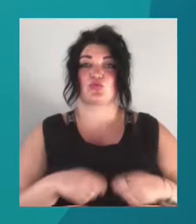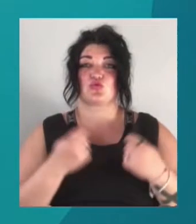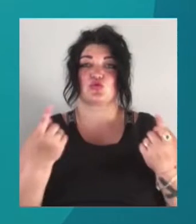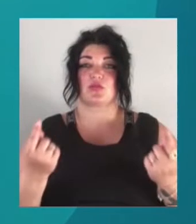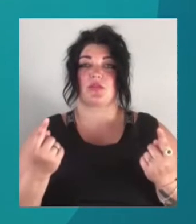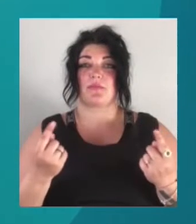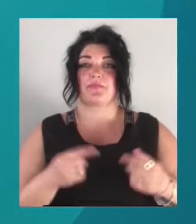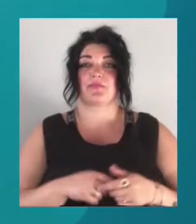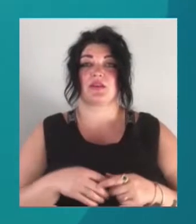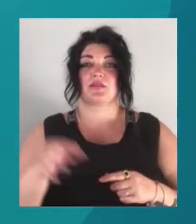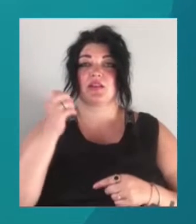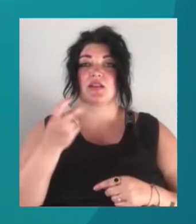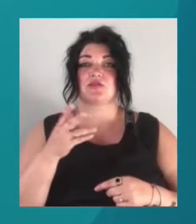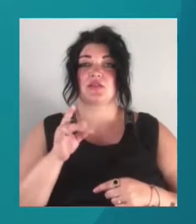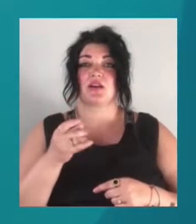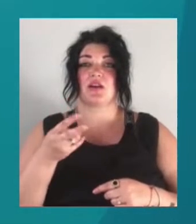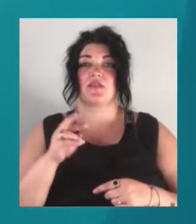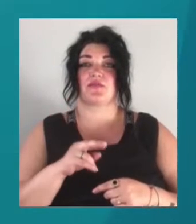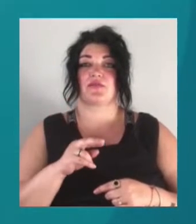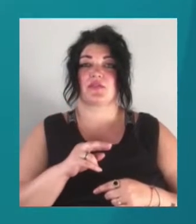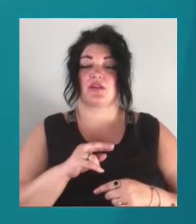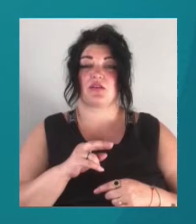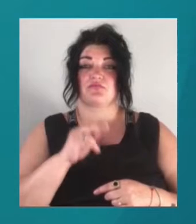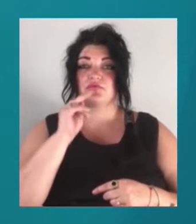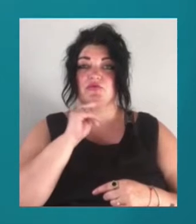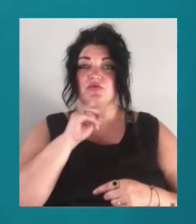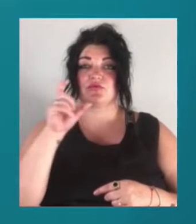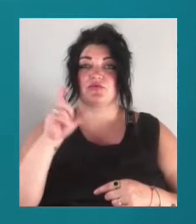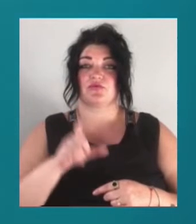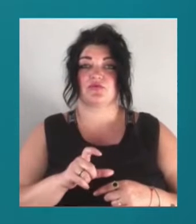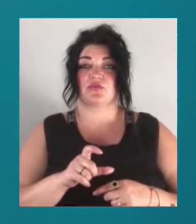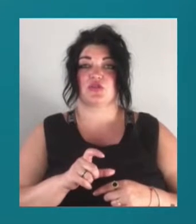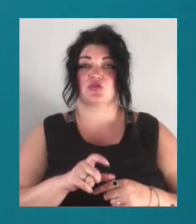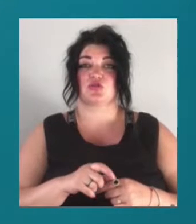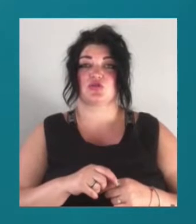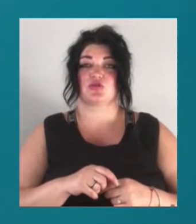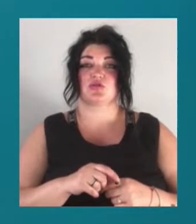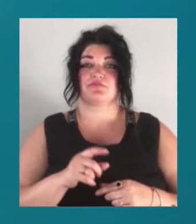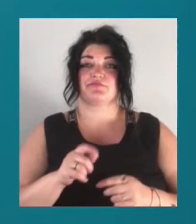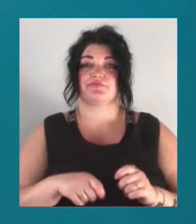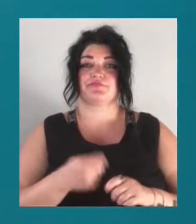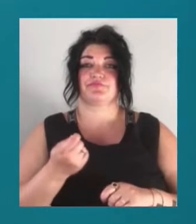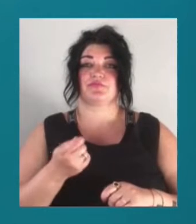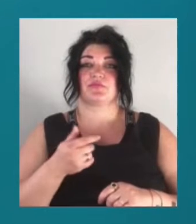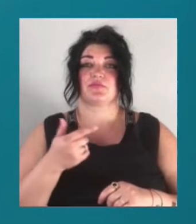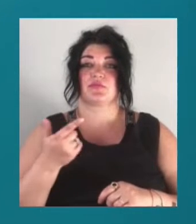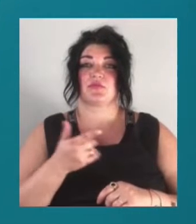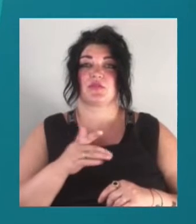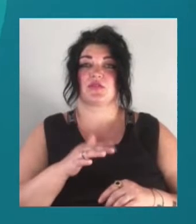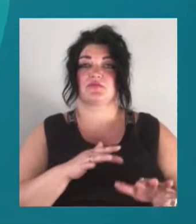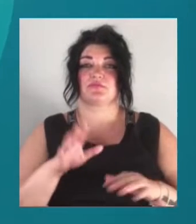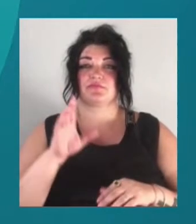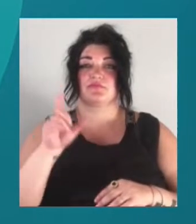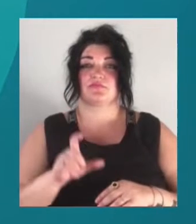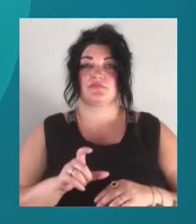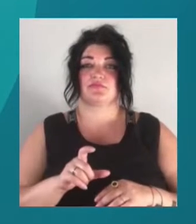суду. Зазначимо, 13 травня нинішнього року в винувачуваному замаху на вбивство з ознаками замовлення на громадського діяча Віталія Остименка